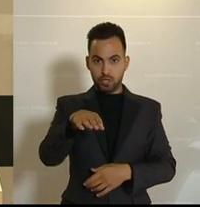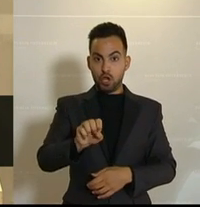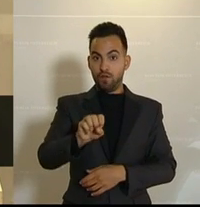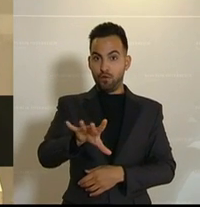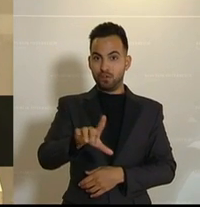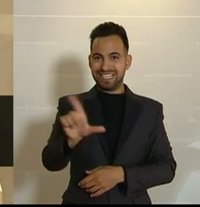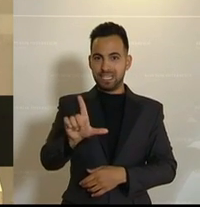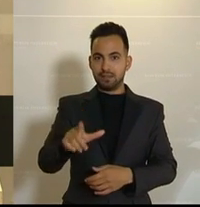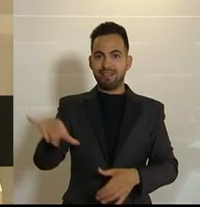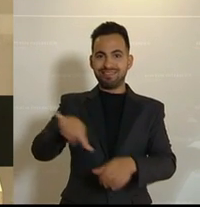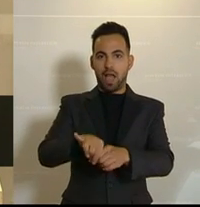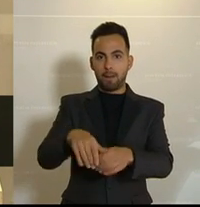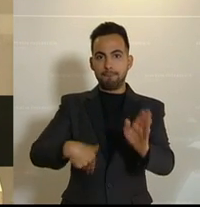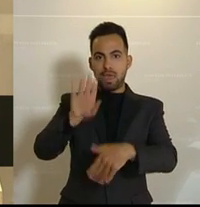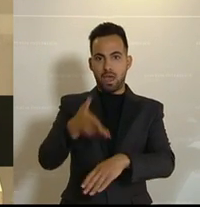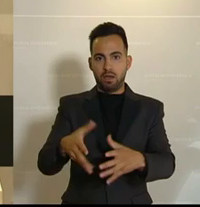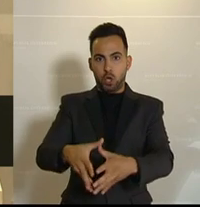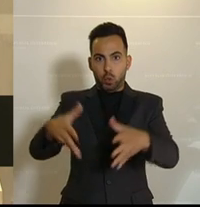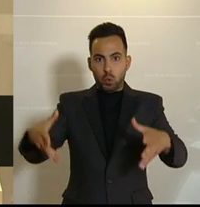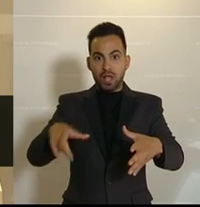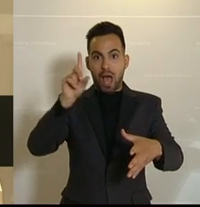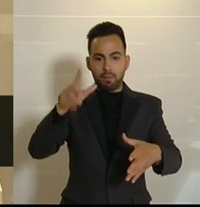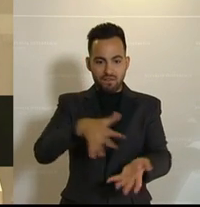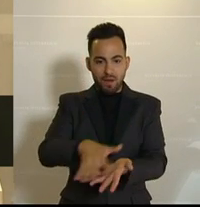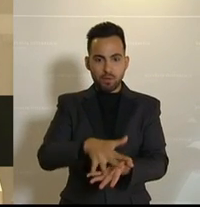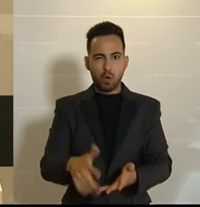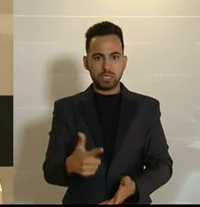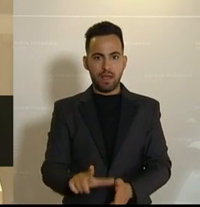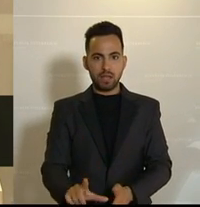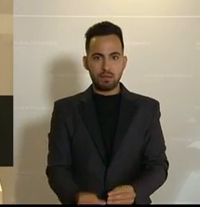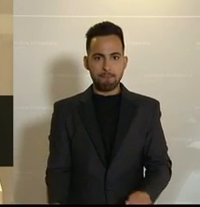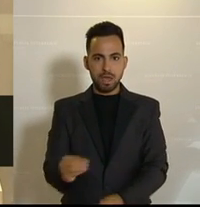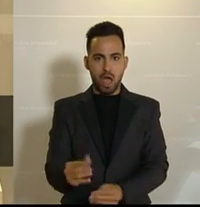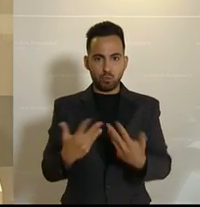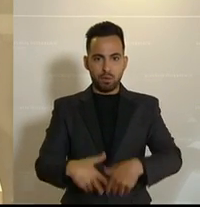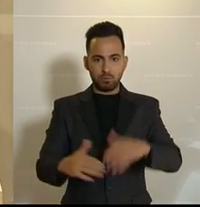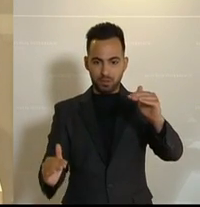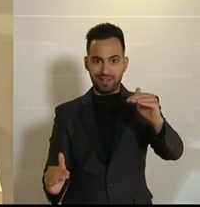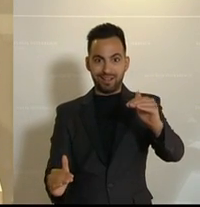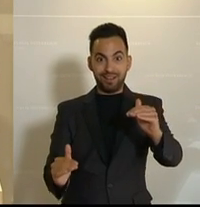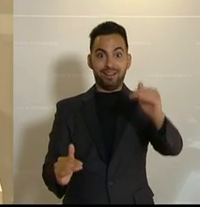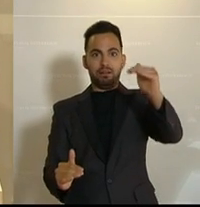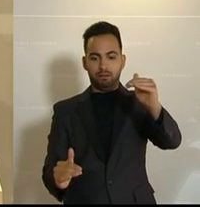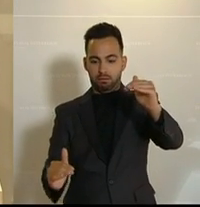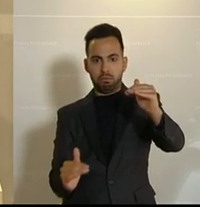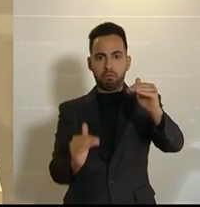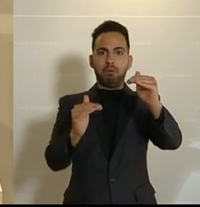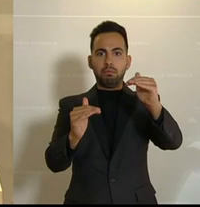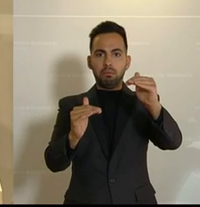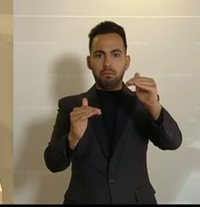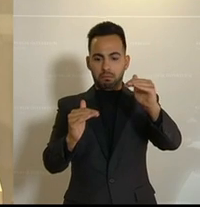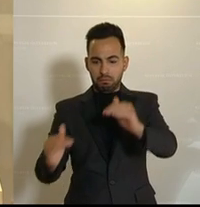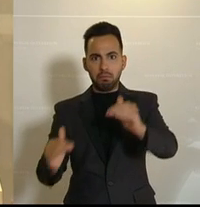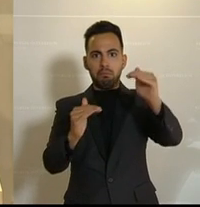größeren Tank, doch zeitgleich ist der Verbrauch um zwei Liter gestiegen. Im Endeffekt kommt nahezu gleich